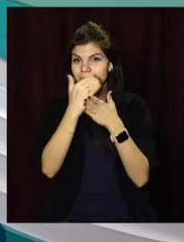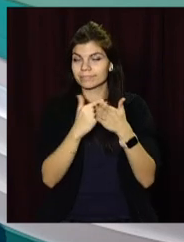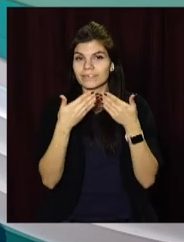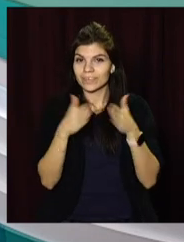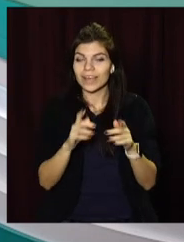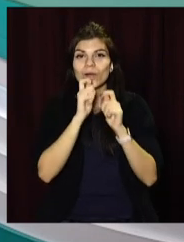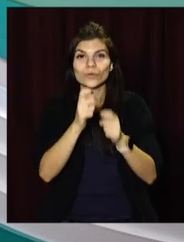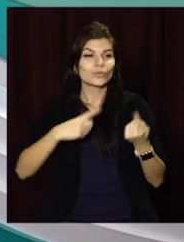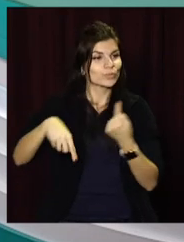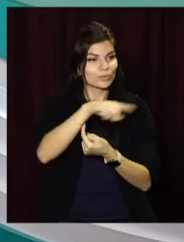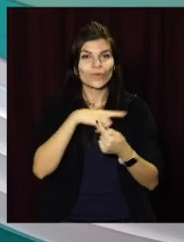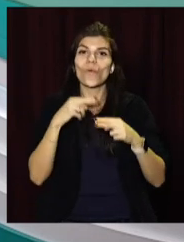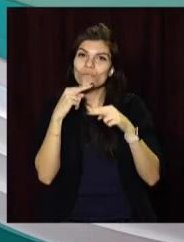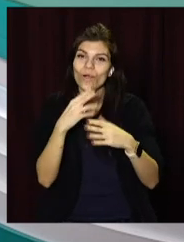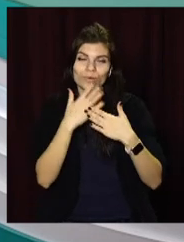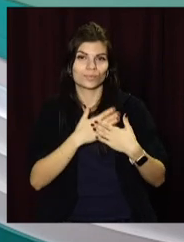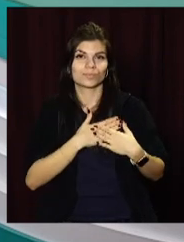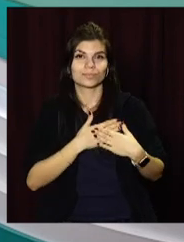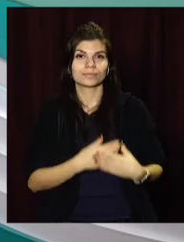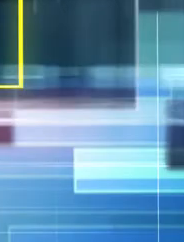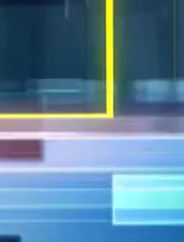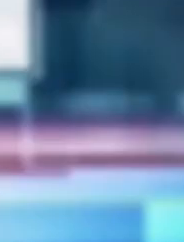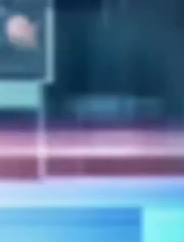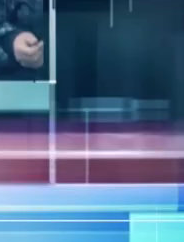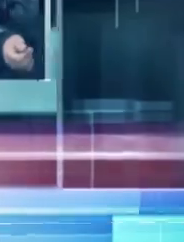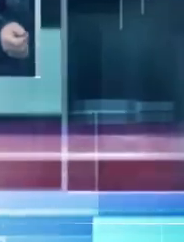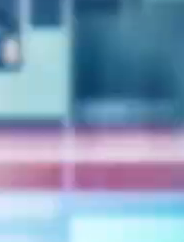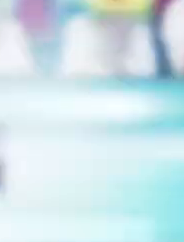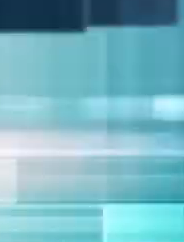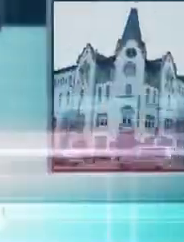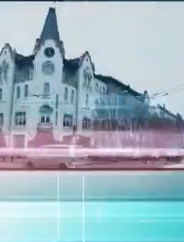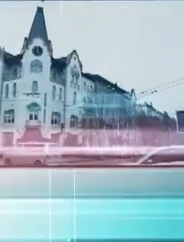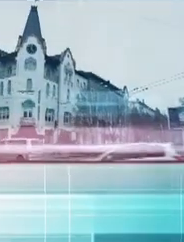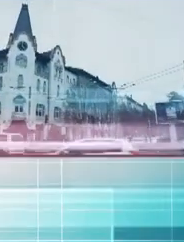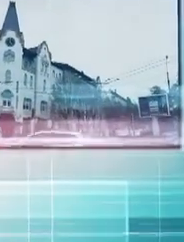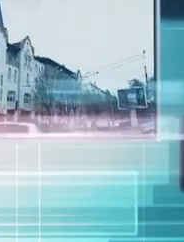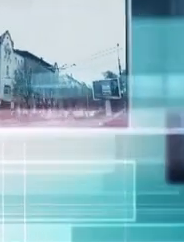з «Відкритим», даруйте оточуючим увагу та любов. Дякую.